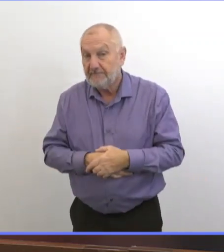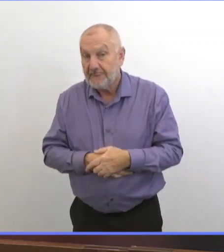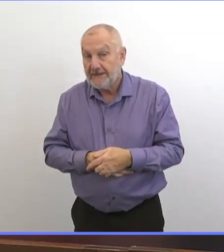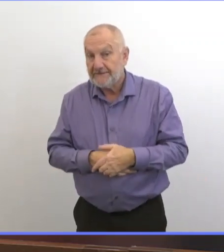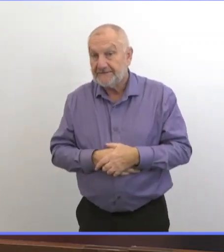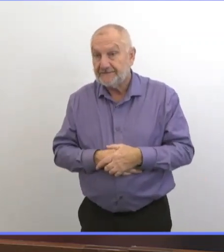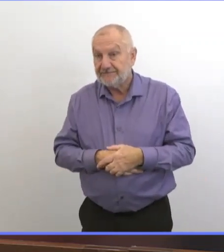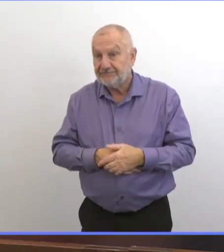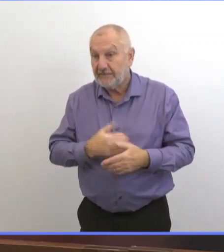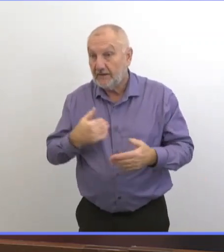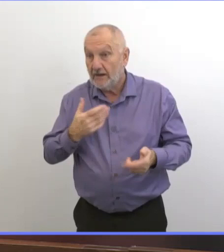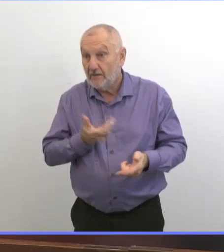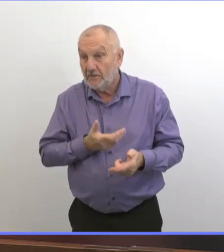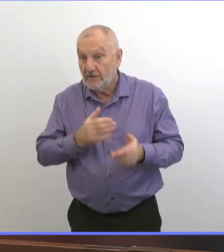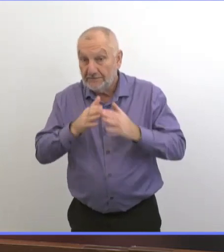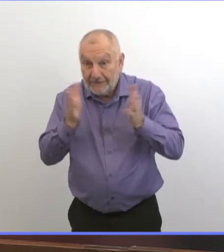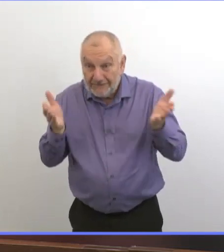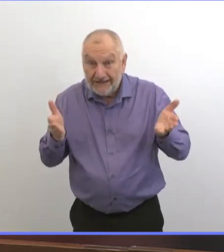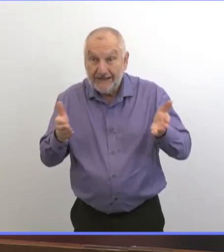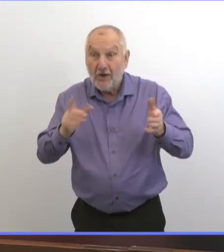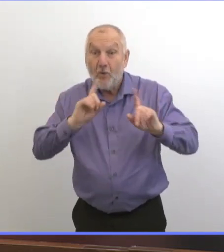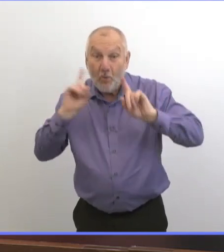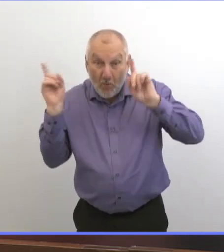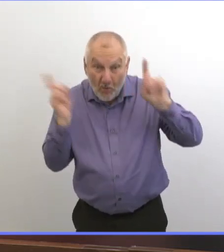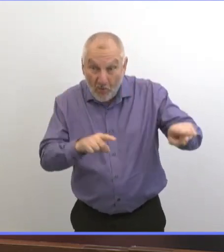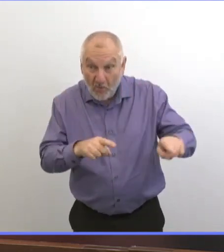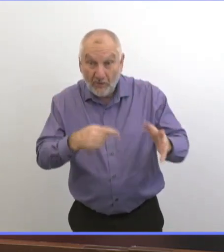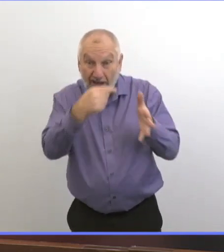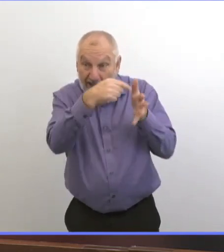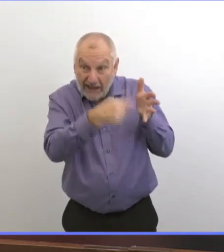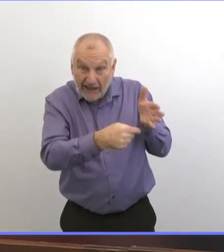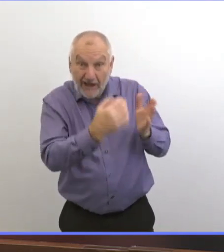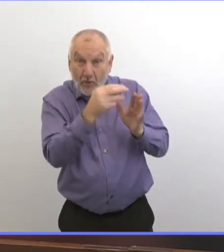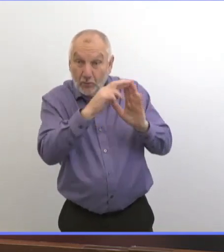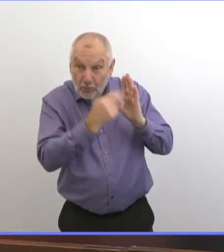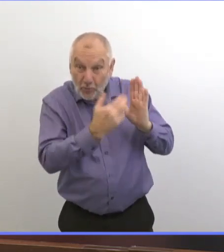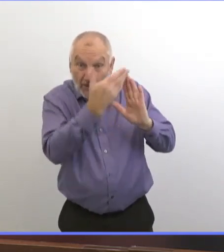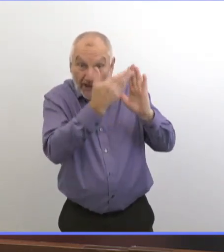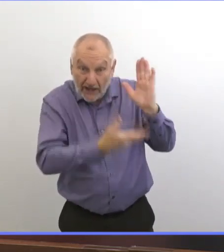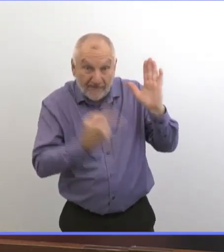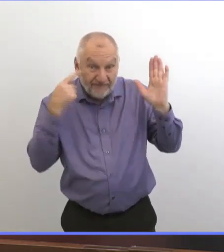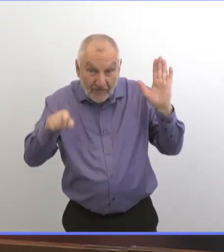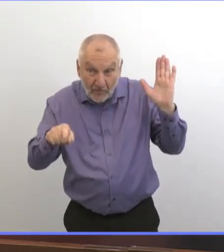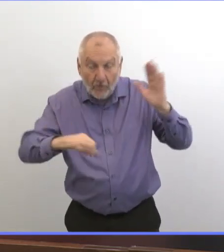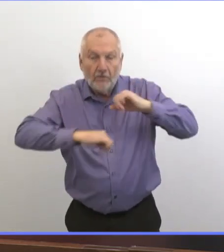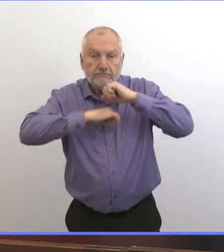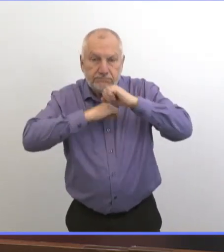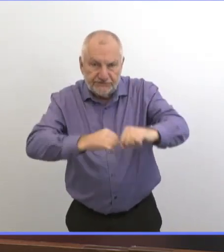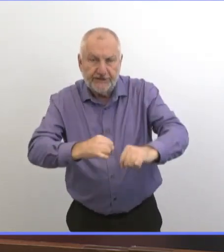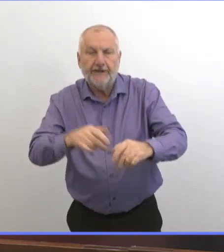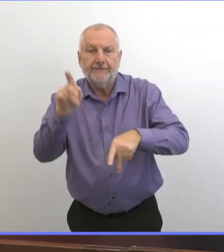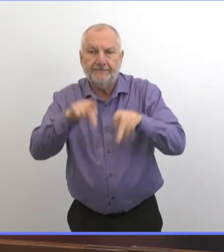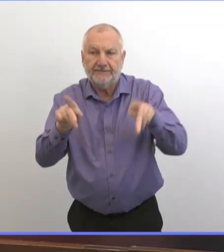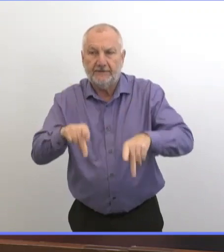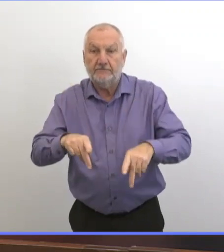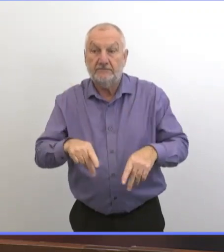ce virus va se propager. Et donc, les ordres sont en place pour protéger les Manitobains, pour protéger nos travailleurs de la santé.